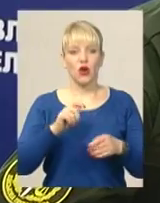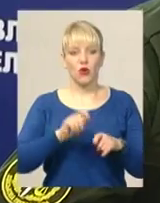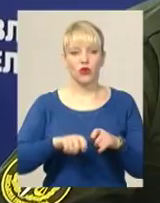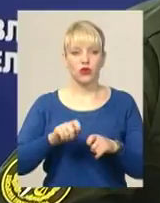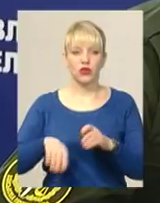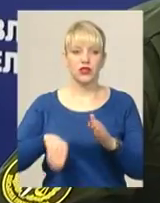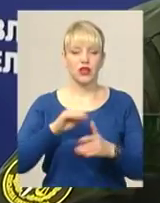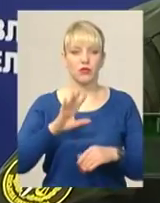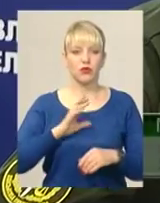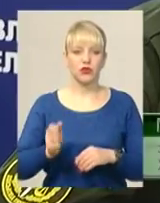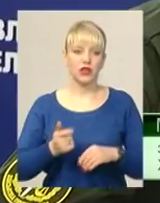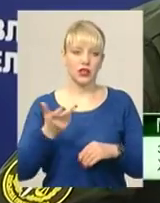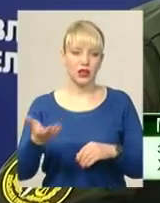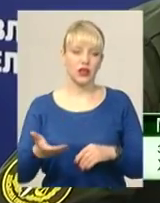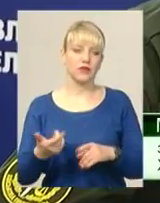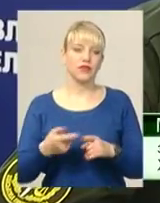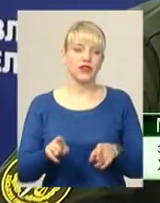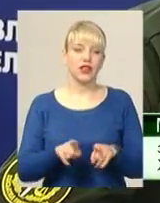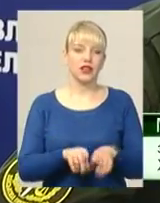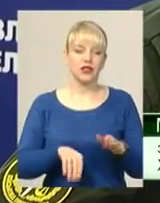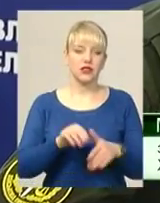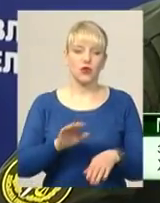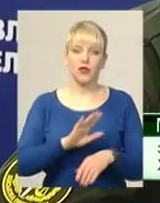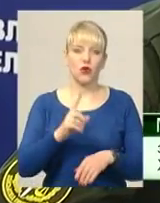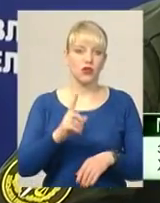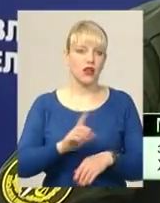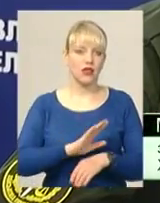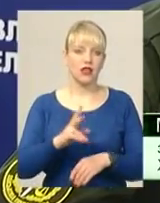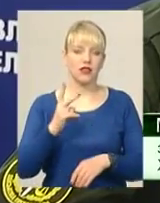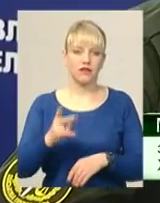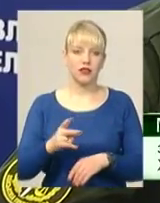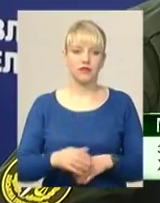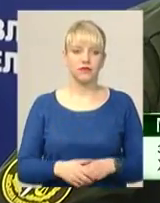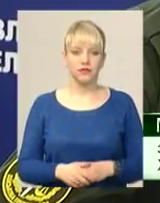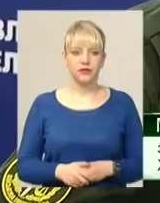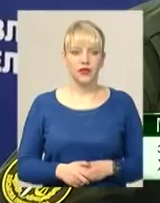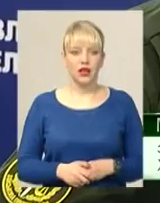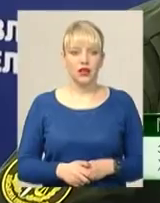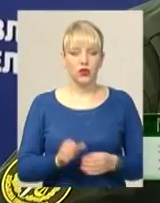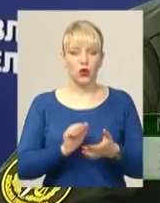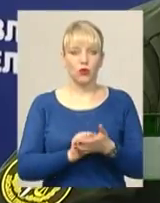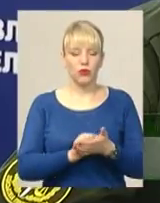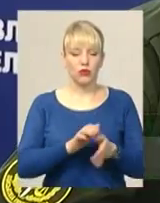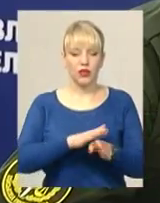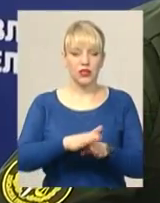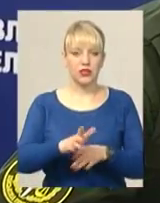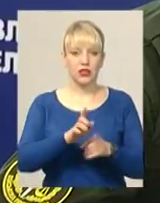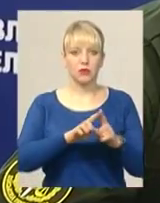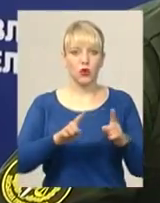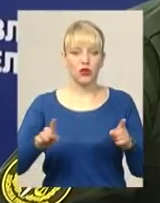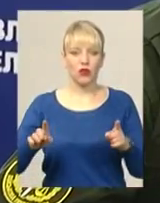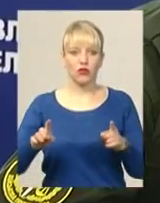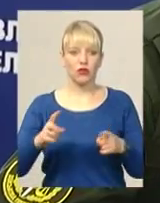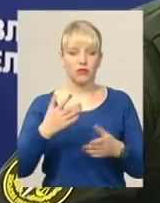Таких закупок було кілька, тобто не одна і не дві. Документування здійснювалося протягом